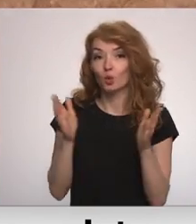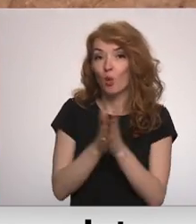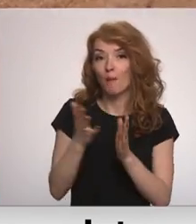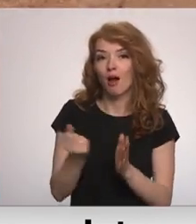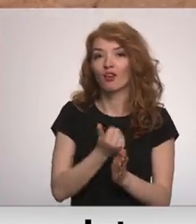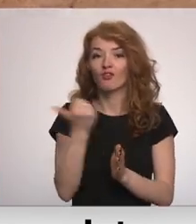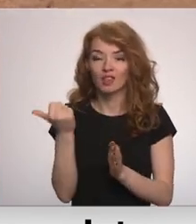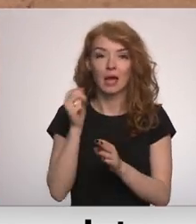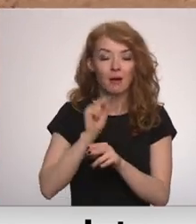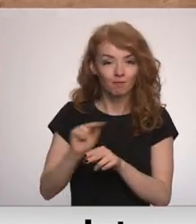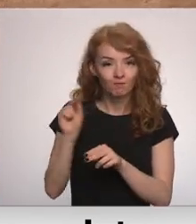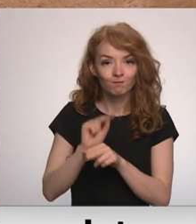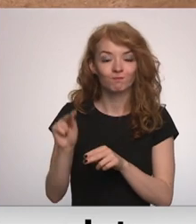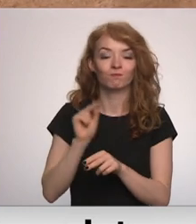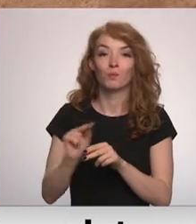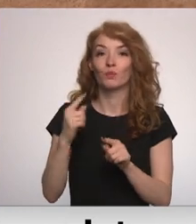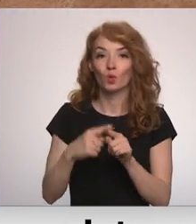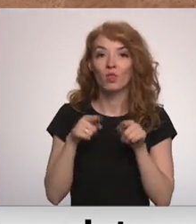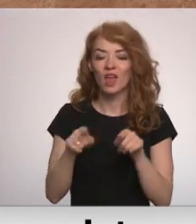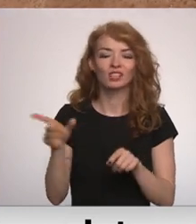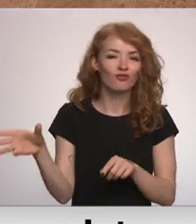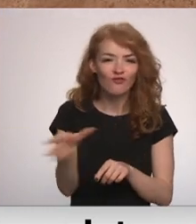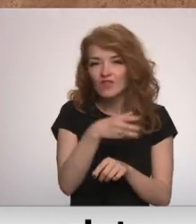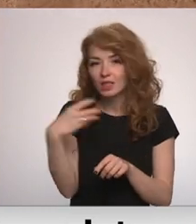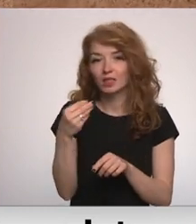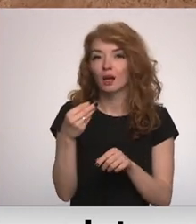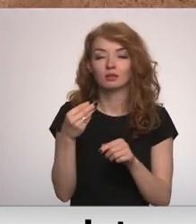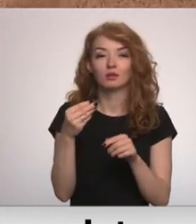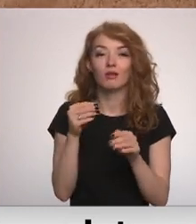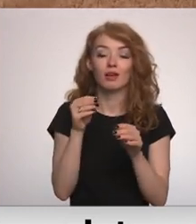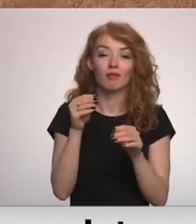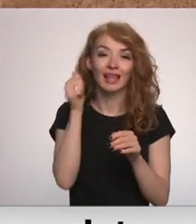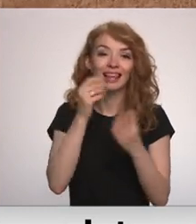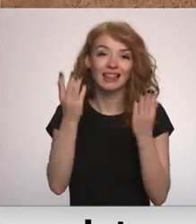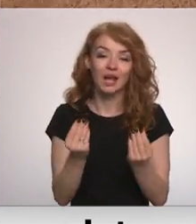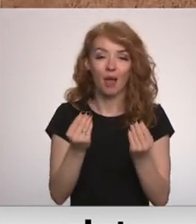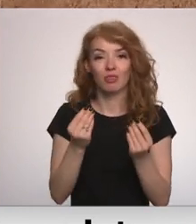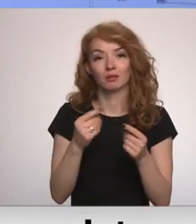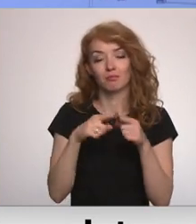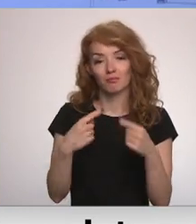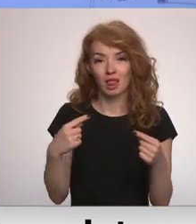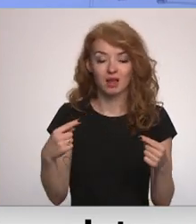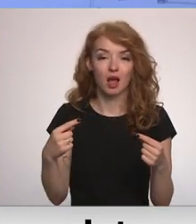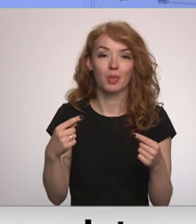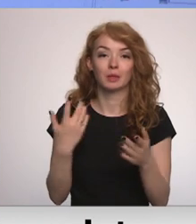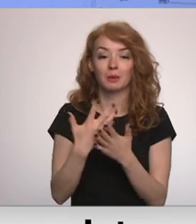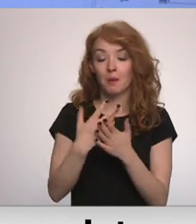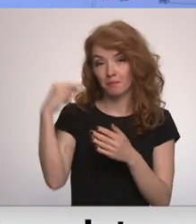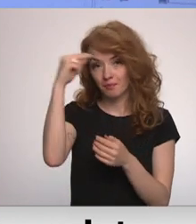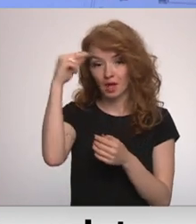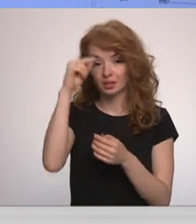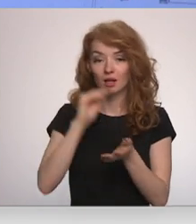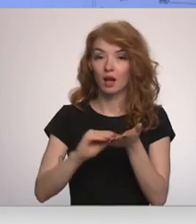mācīties. Tās ir visas šīs parastās ikdienas lietas. Mācīties,